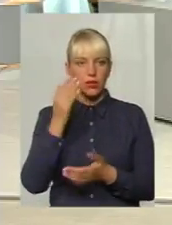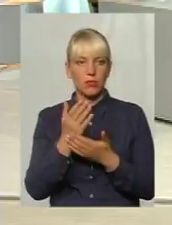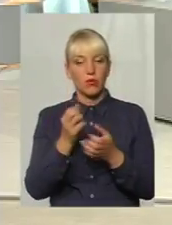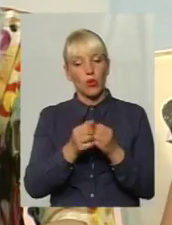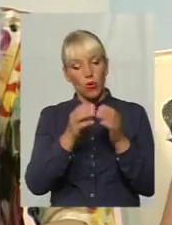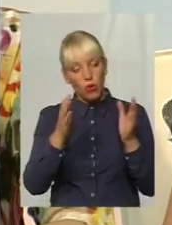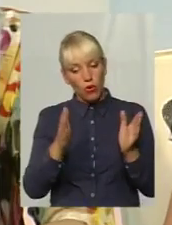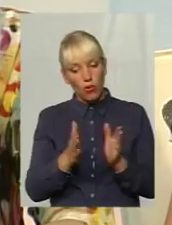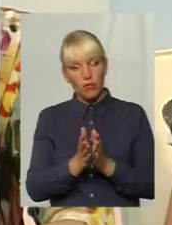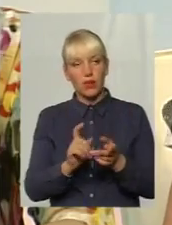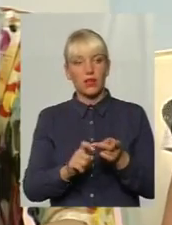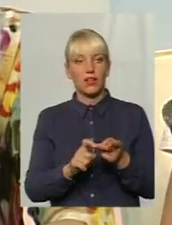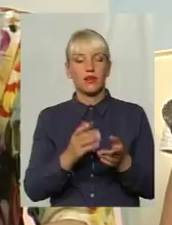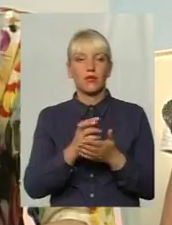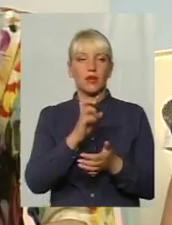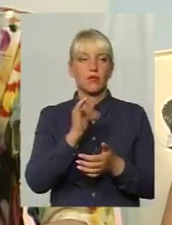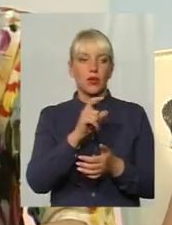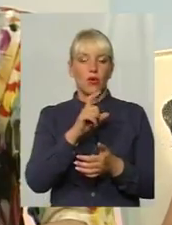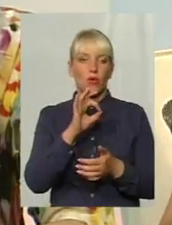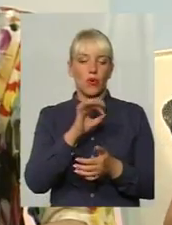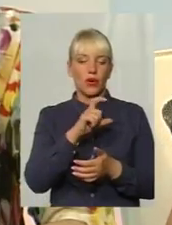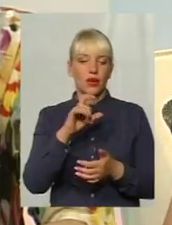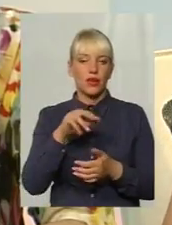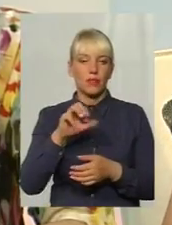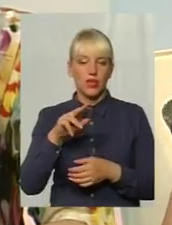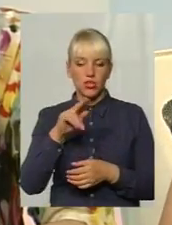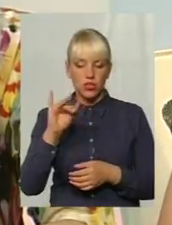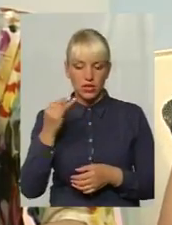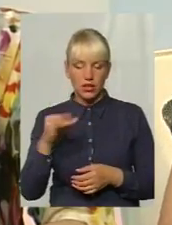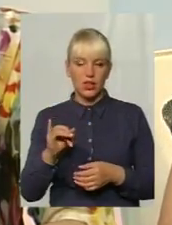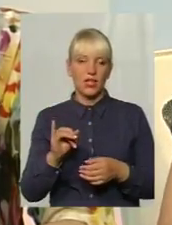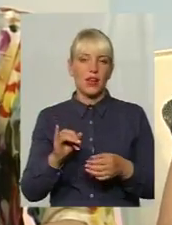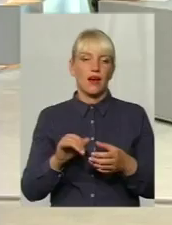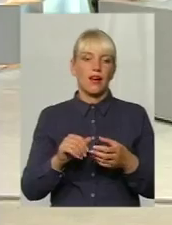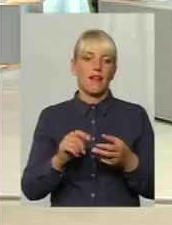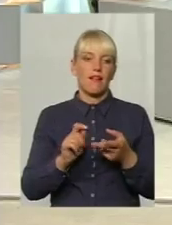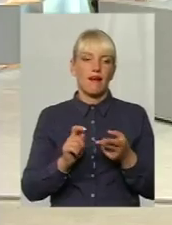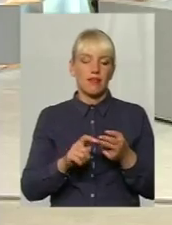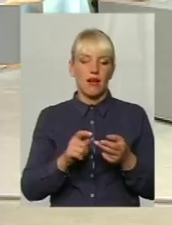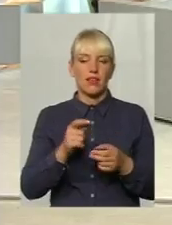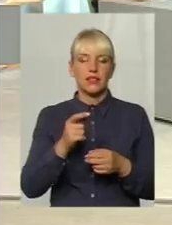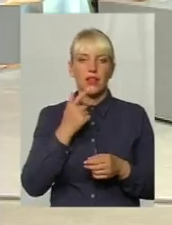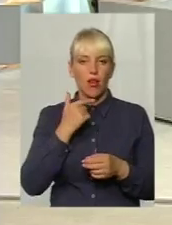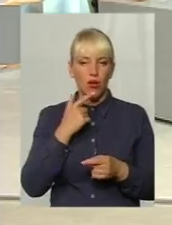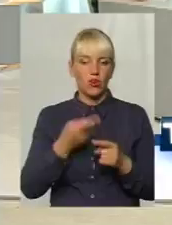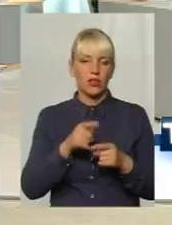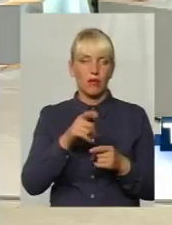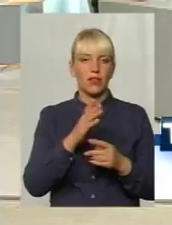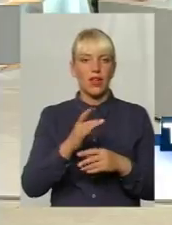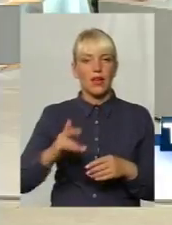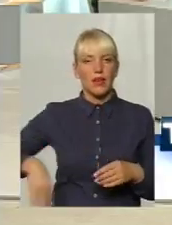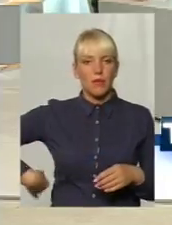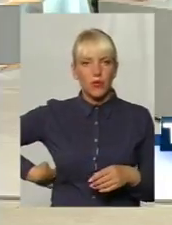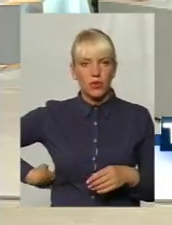аналізів, там, наприклад, біхімічний аналіз крові, куди включаєш і починкові проби, проби на функціонерок і холістерин. Це